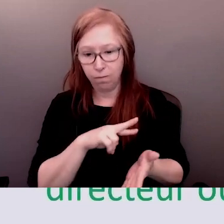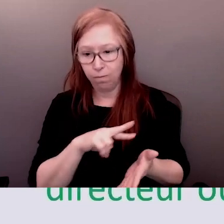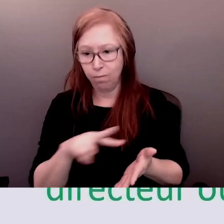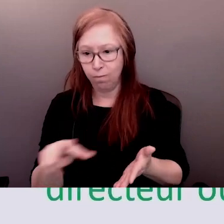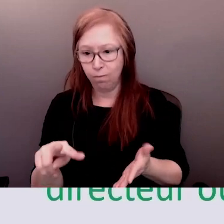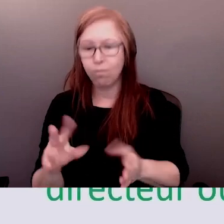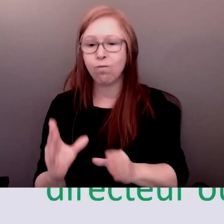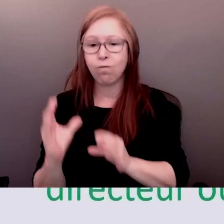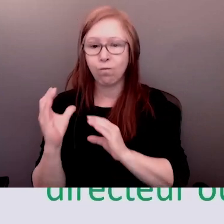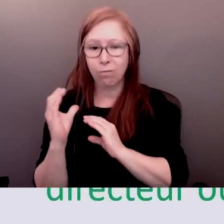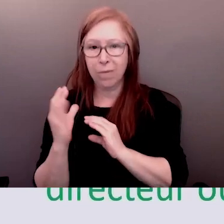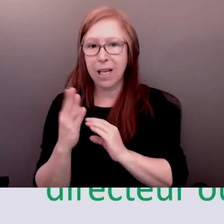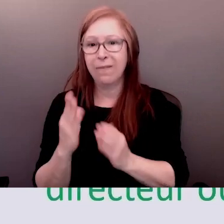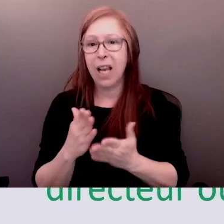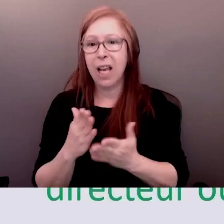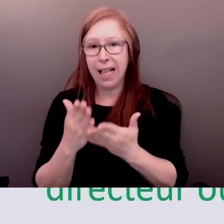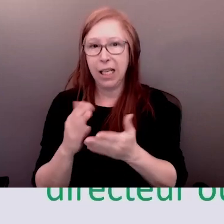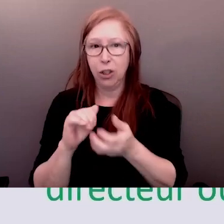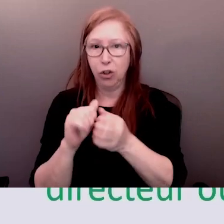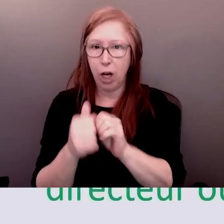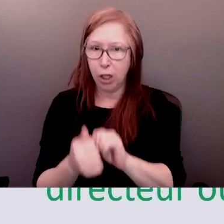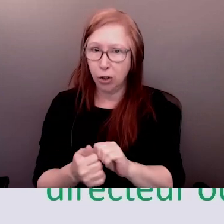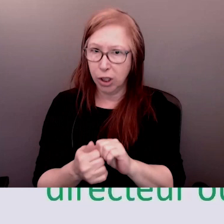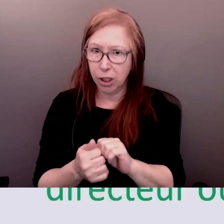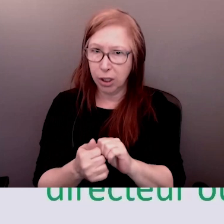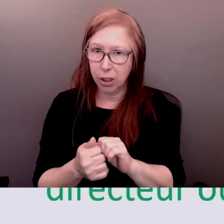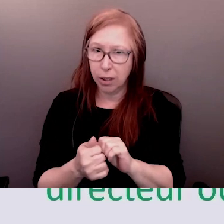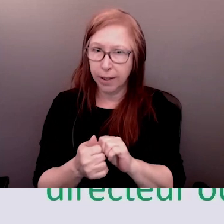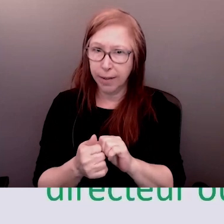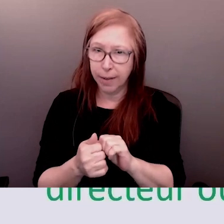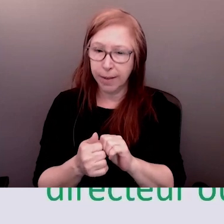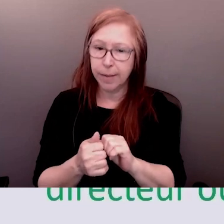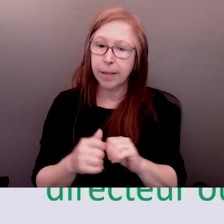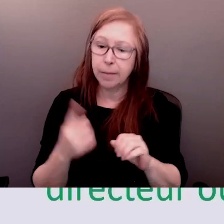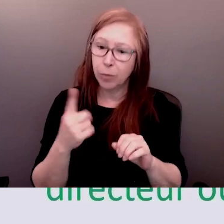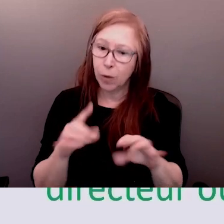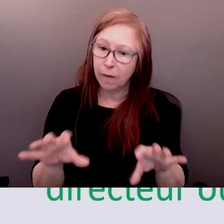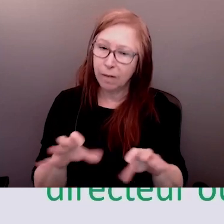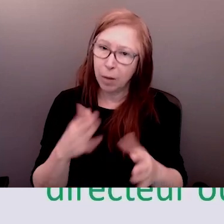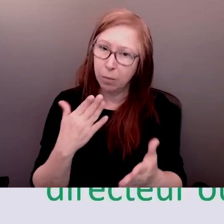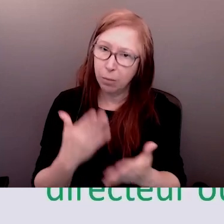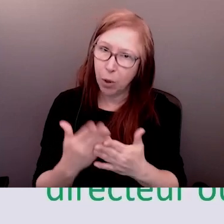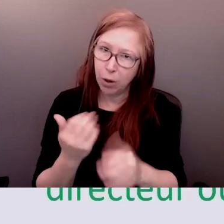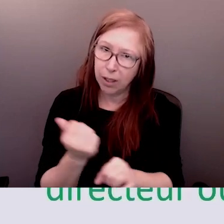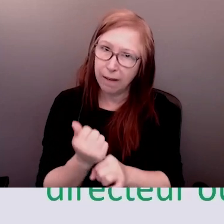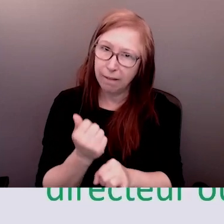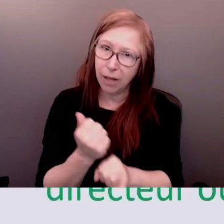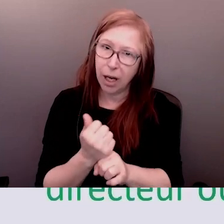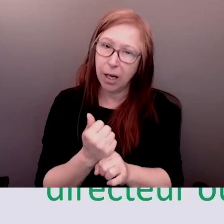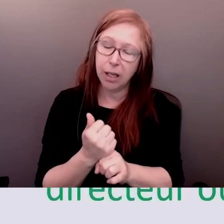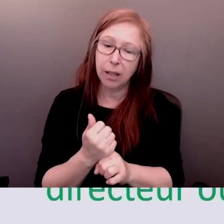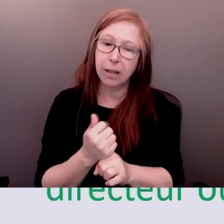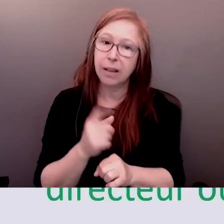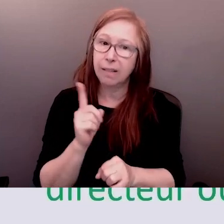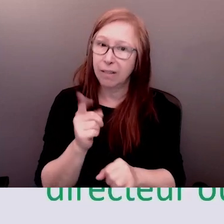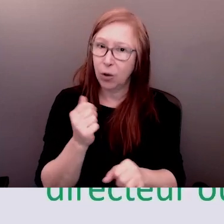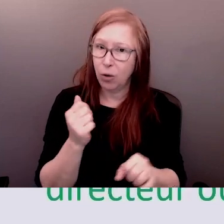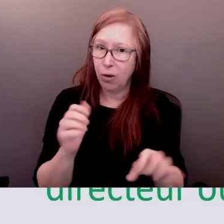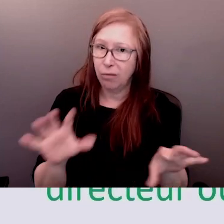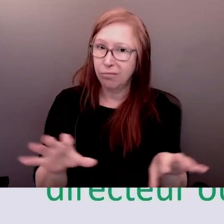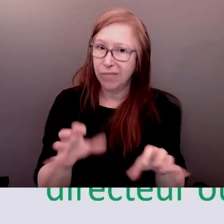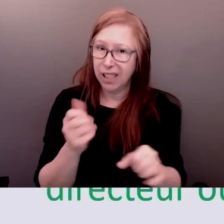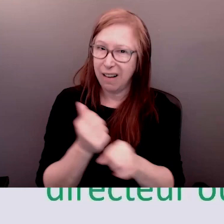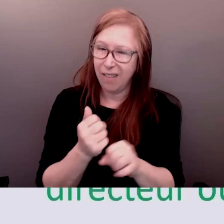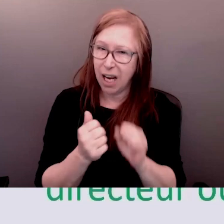devrait-on devrait-on la réponse est toujours cela dépend ici il s'agit d'orientation d'intégration nous